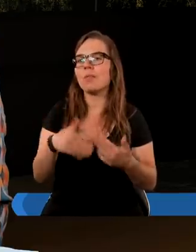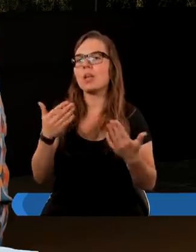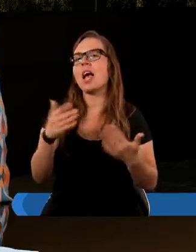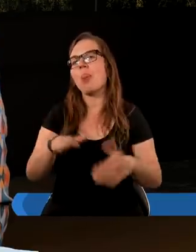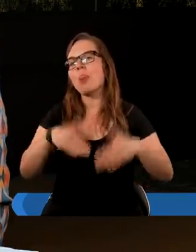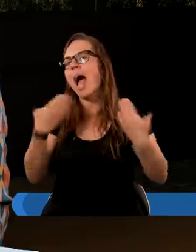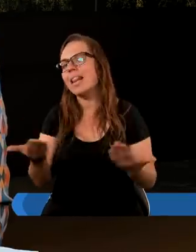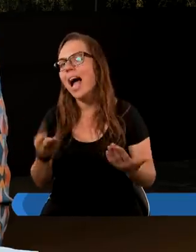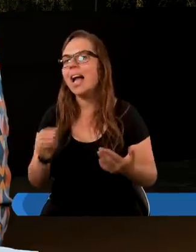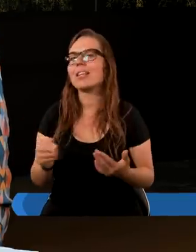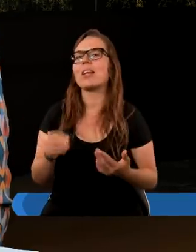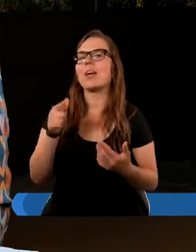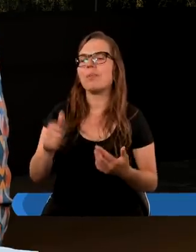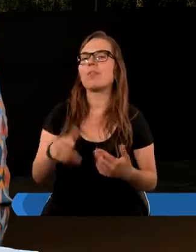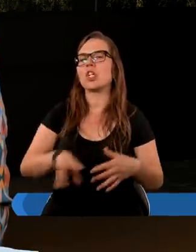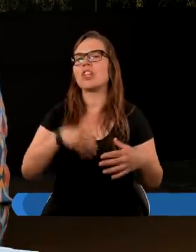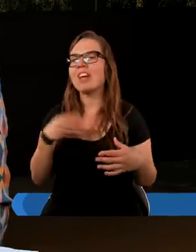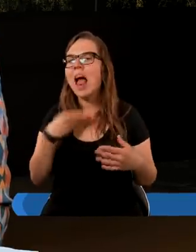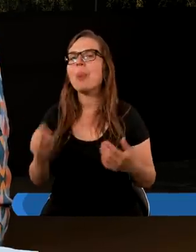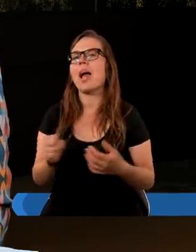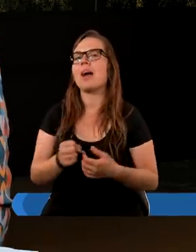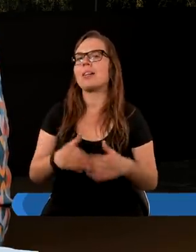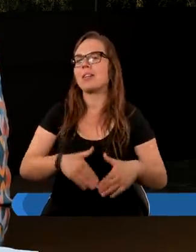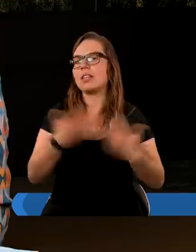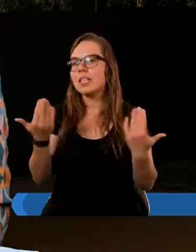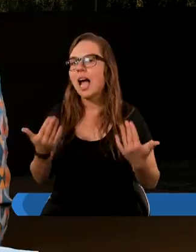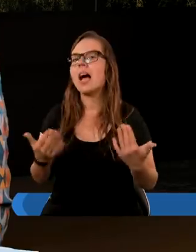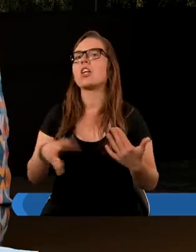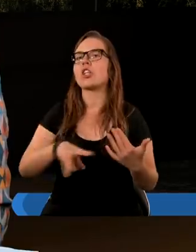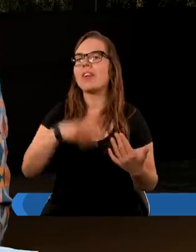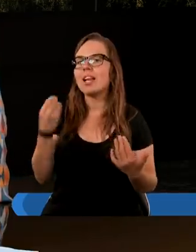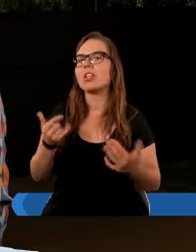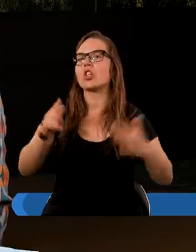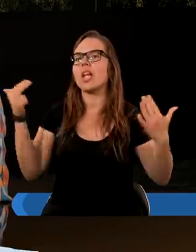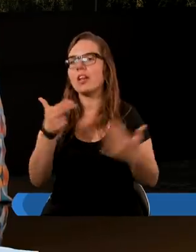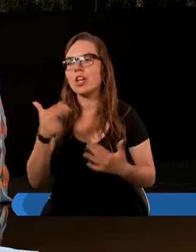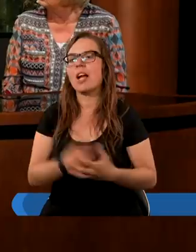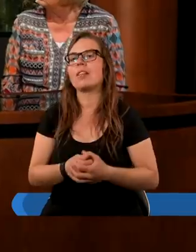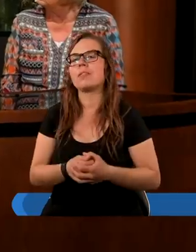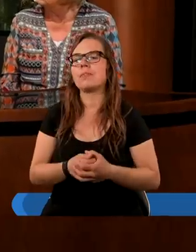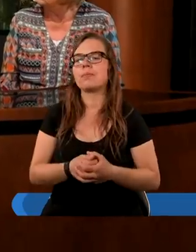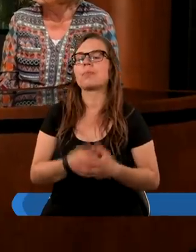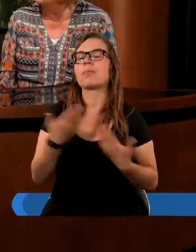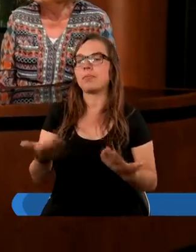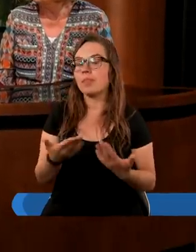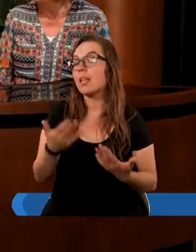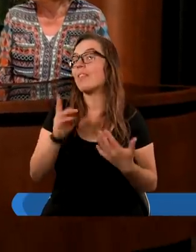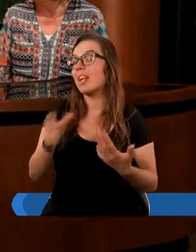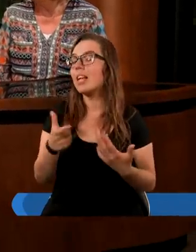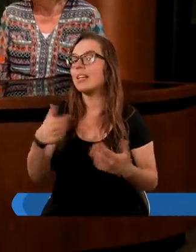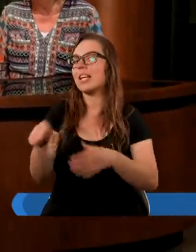nadanie święta dnia świętego niedzieli. A więc